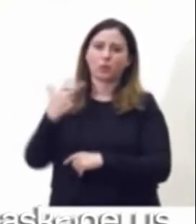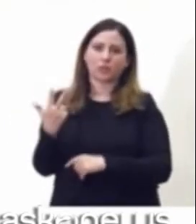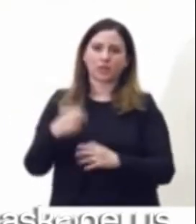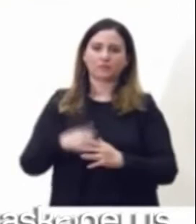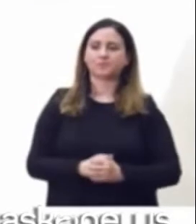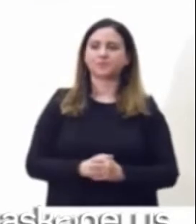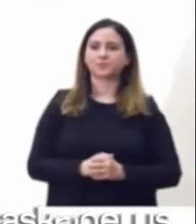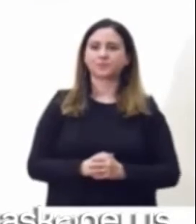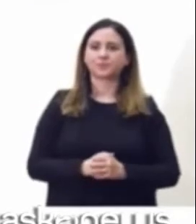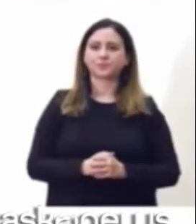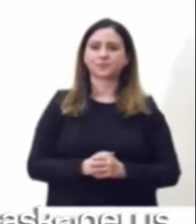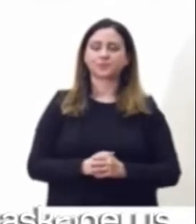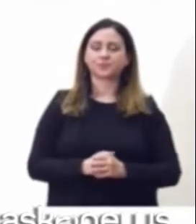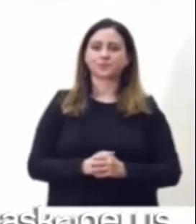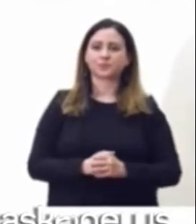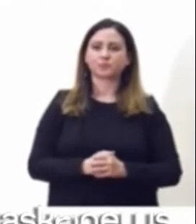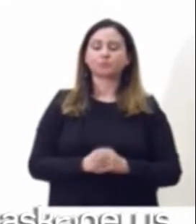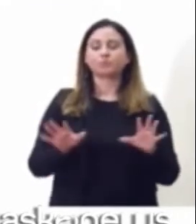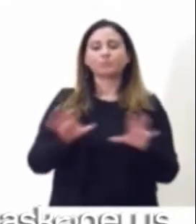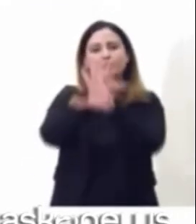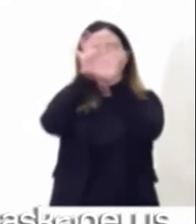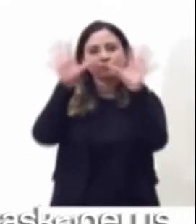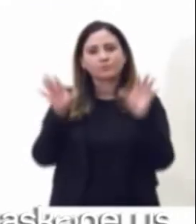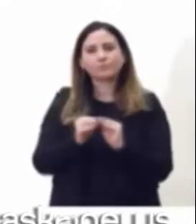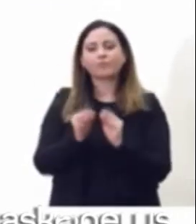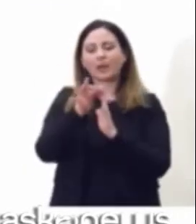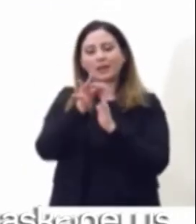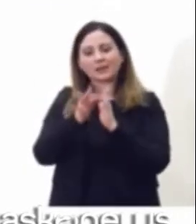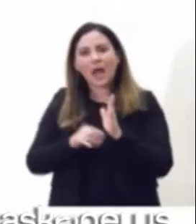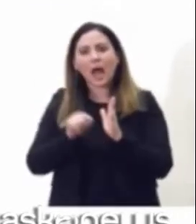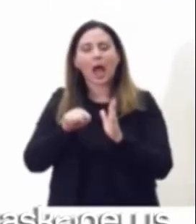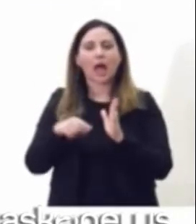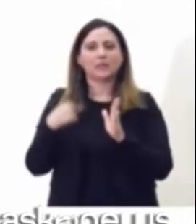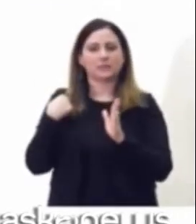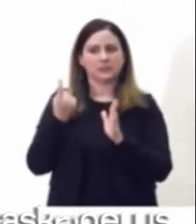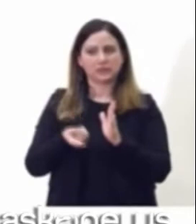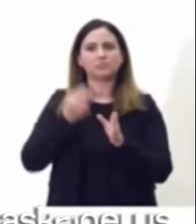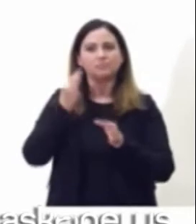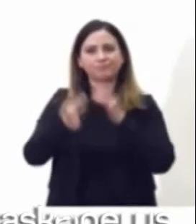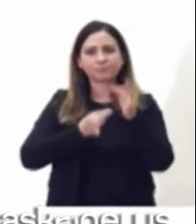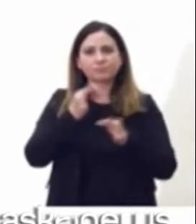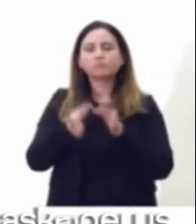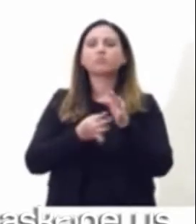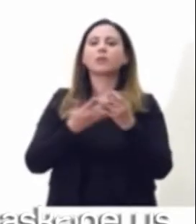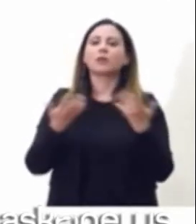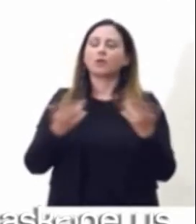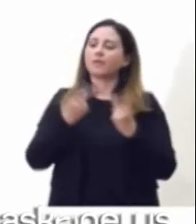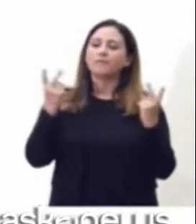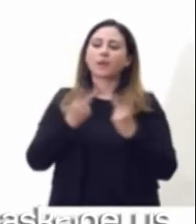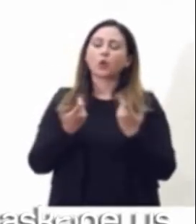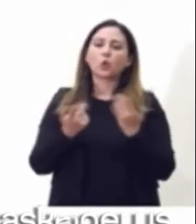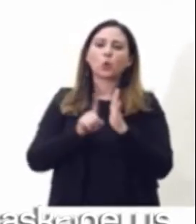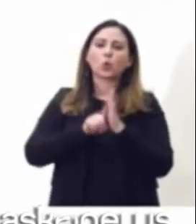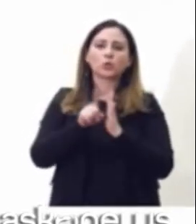L'insieme di questo quadro fa concludere che l'incidenza è ancora molto elevata,